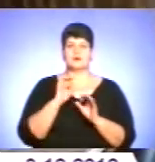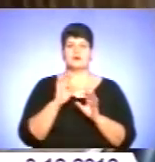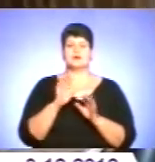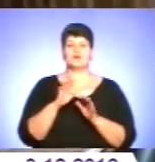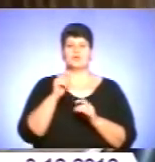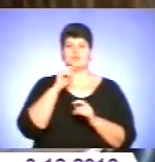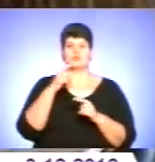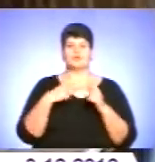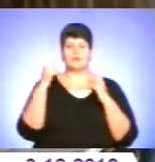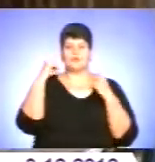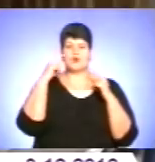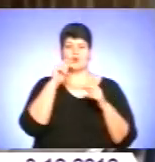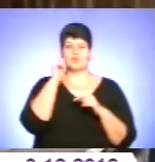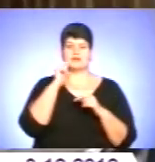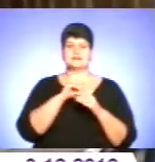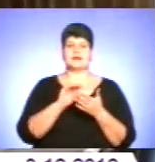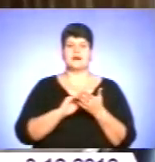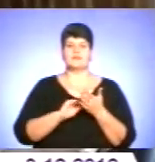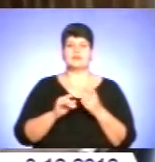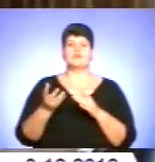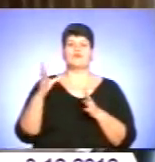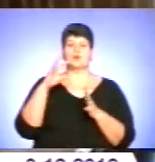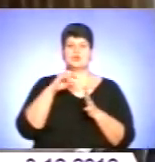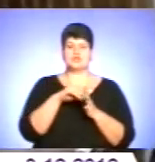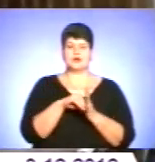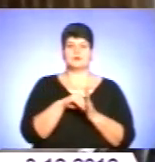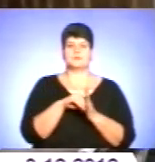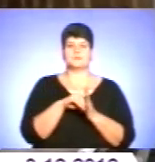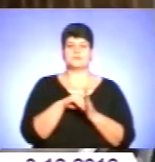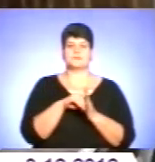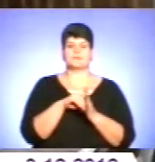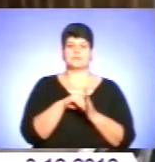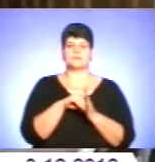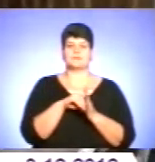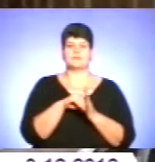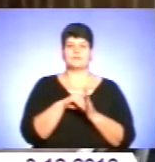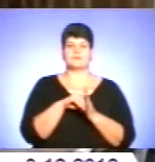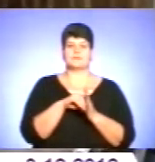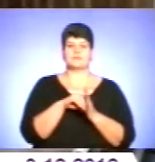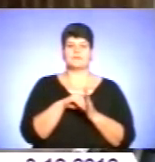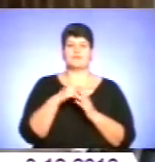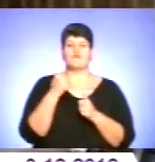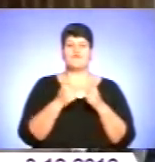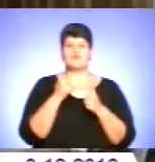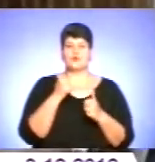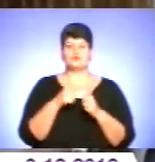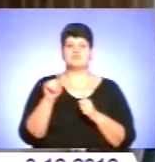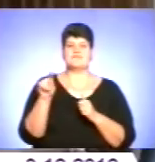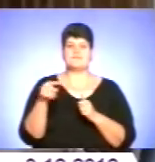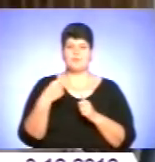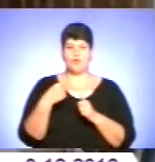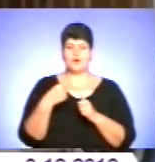українських авторів особливо, які включаються в конкурсні вимоги.